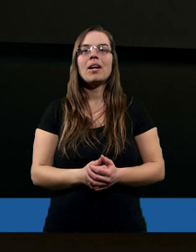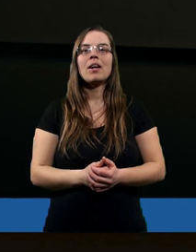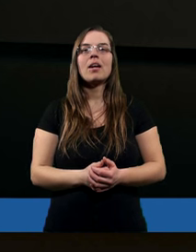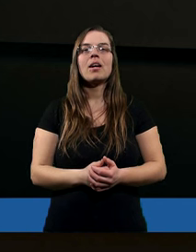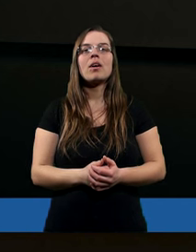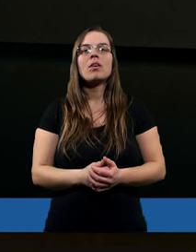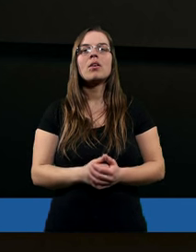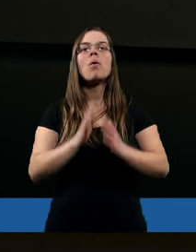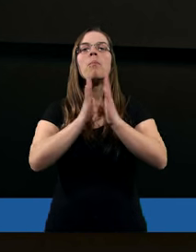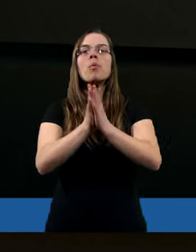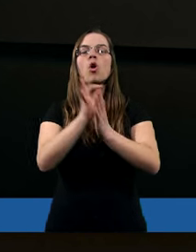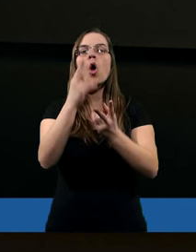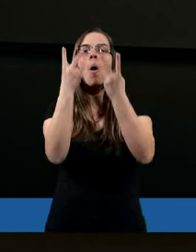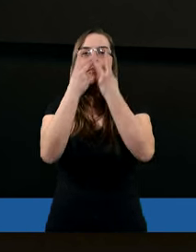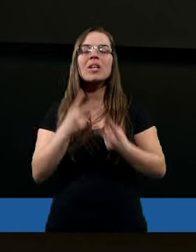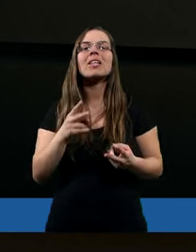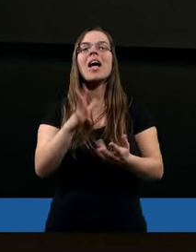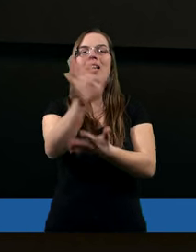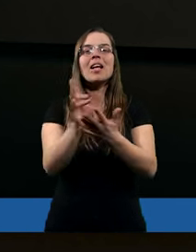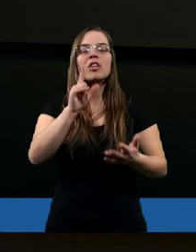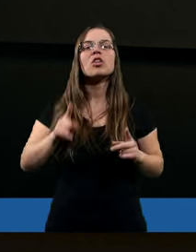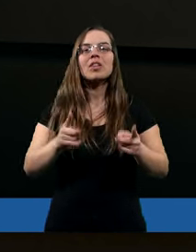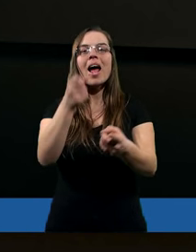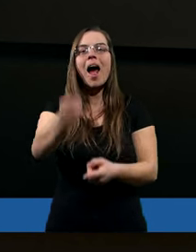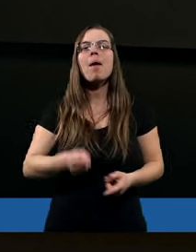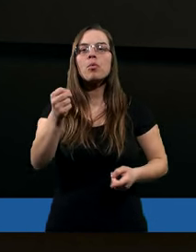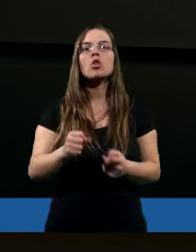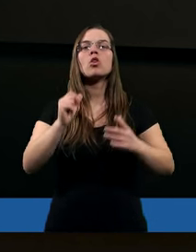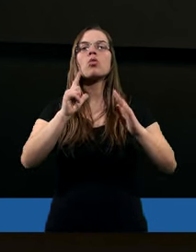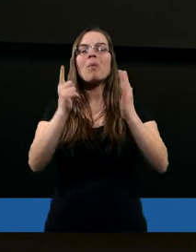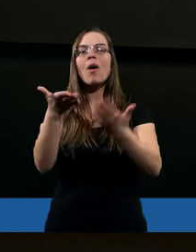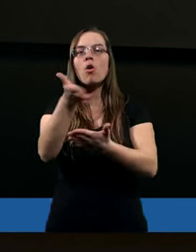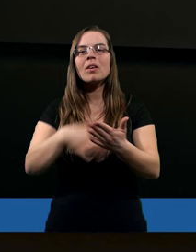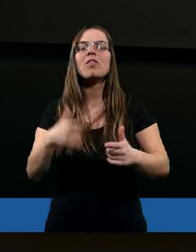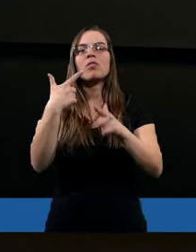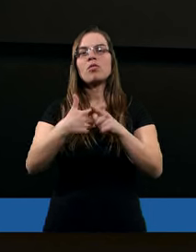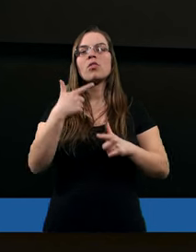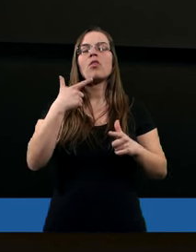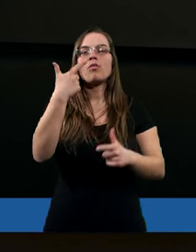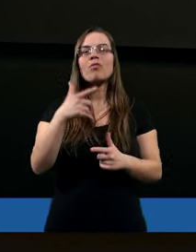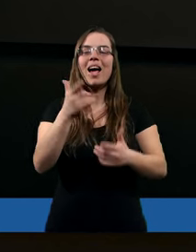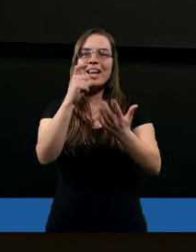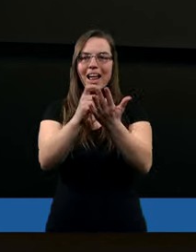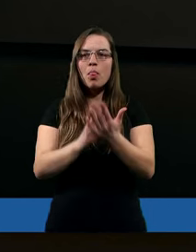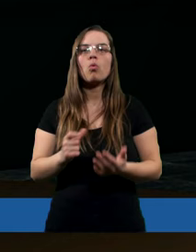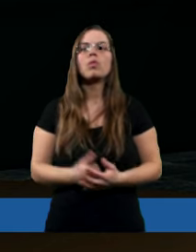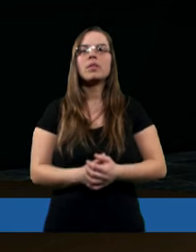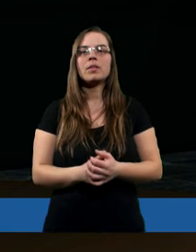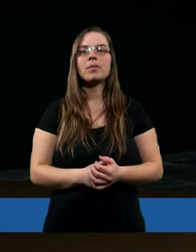będę prosił o przeczytanie tekstu z Dziejów Apostolskich, 7 rozdziału, 21 wersetu.